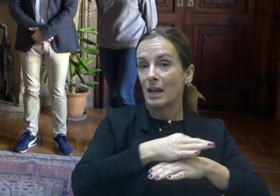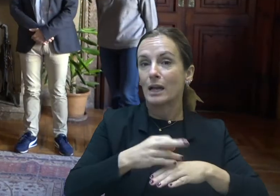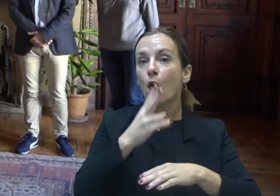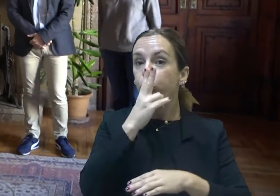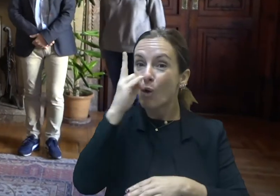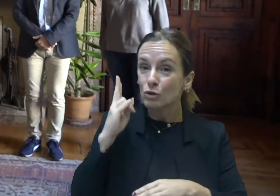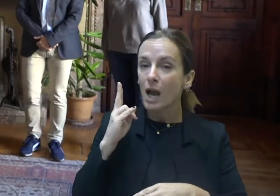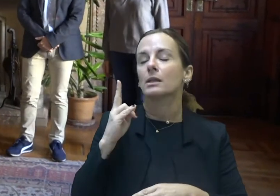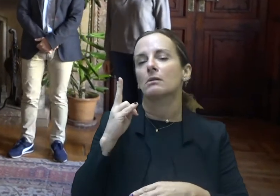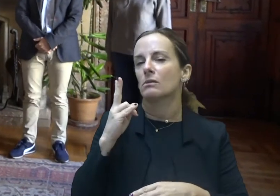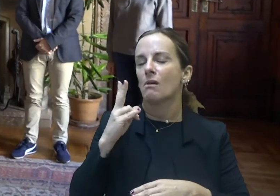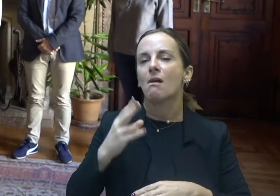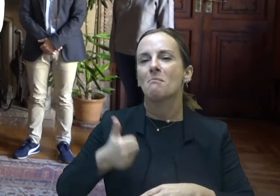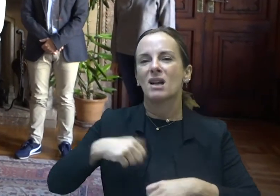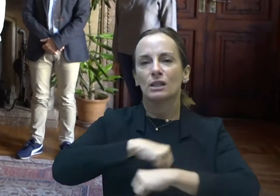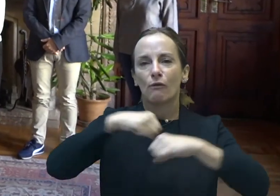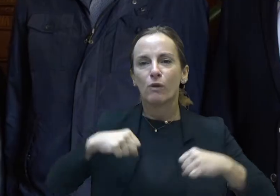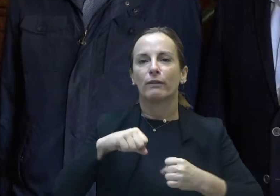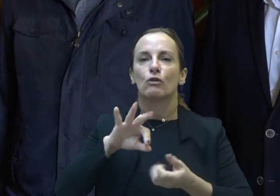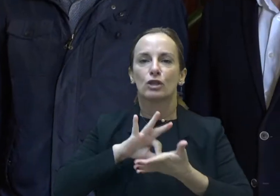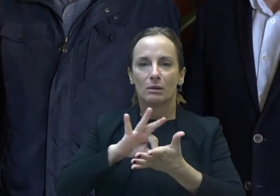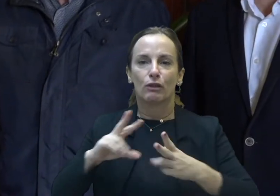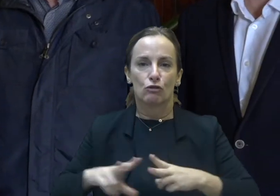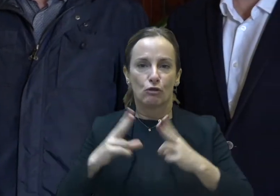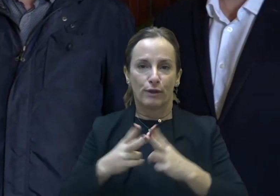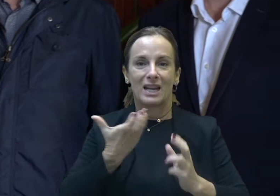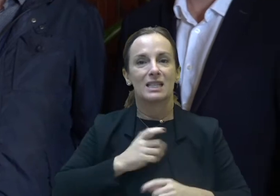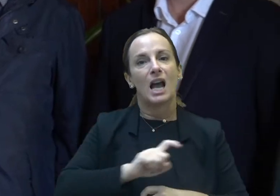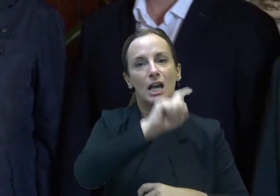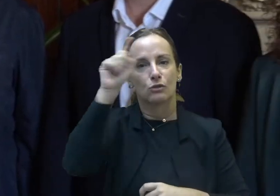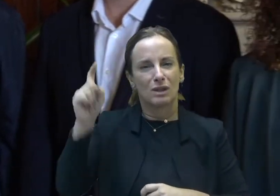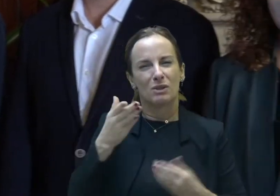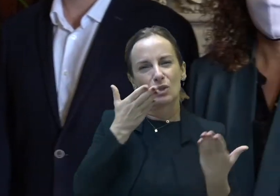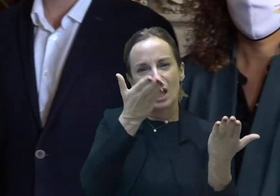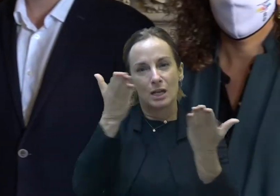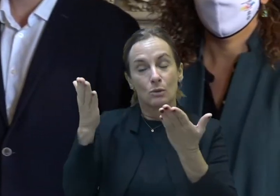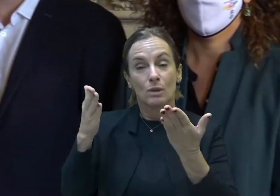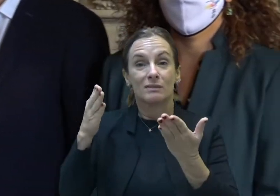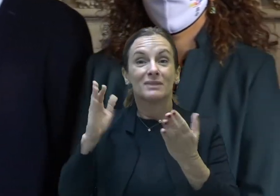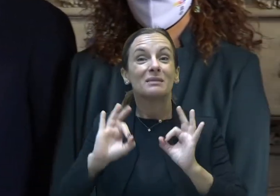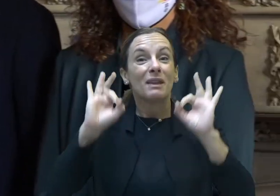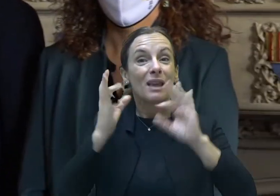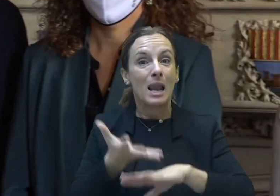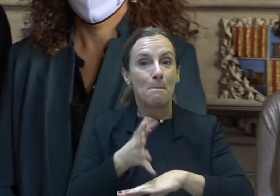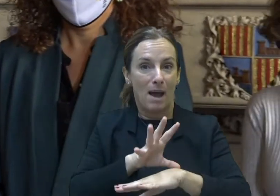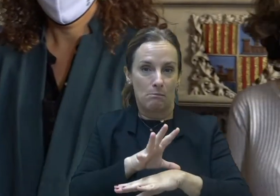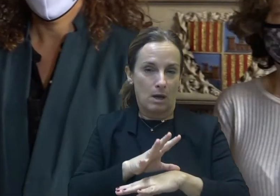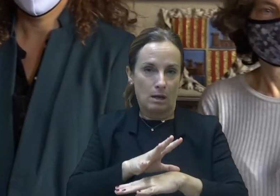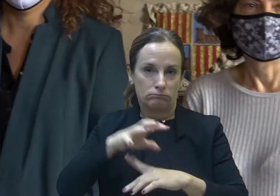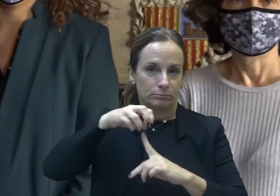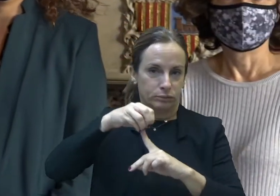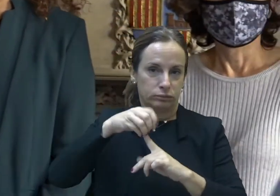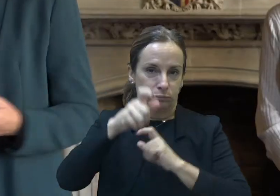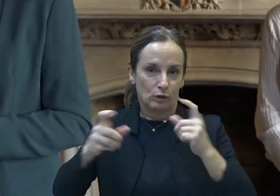han fet un reforç durant tots aquests dos darrers anys de les polítiques socials i els serveis socials dels ajuntaments de Mallorca. I en el cas